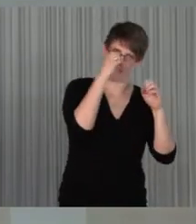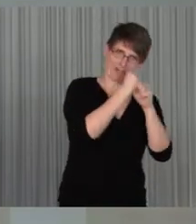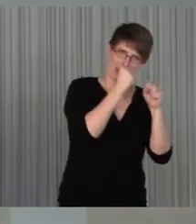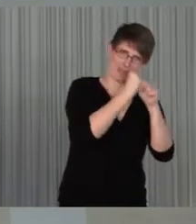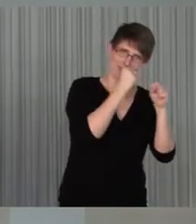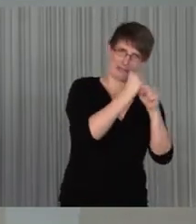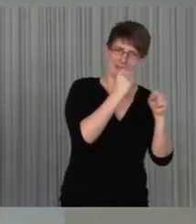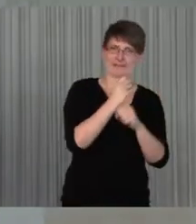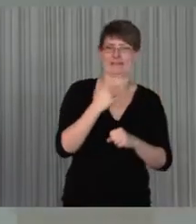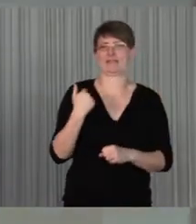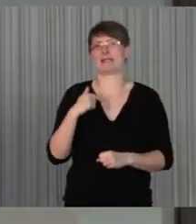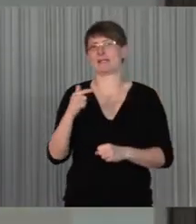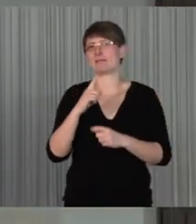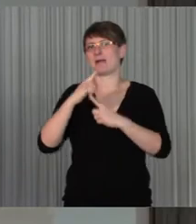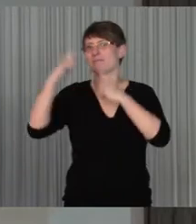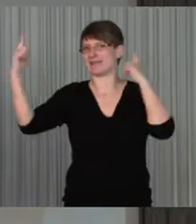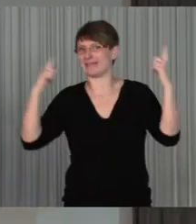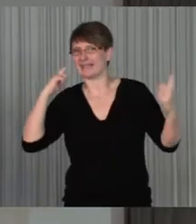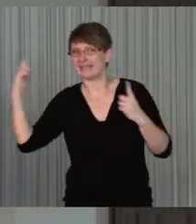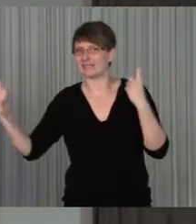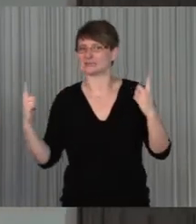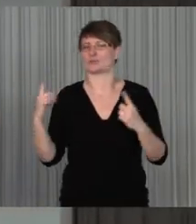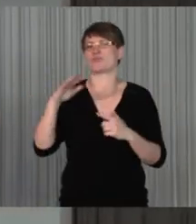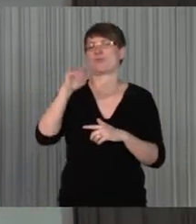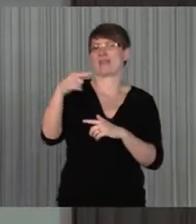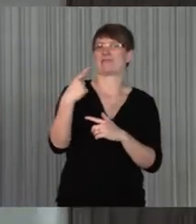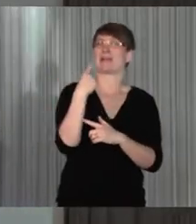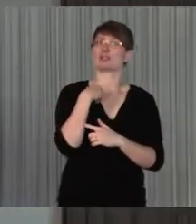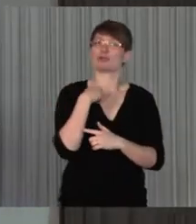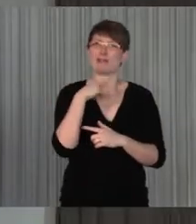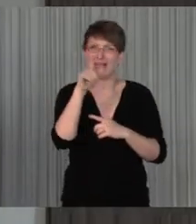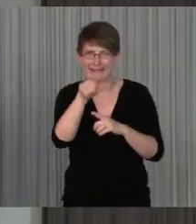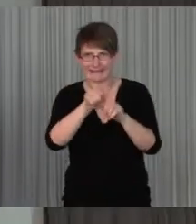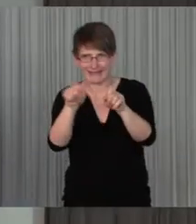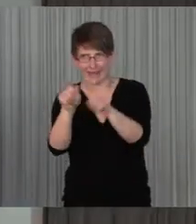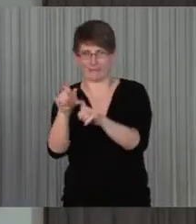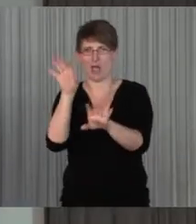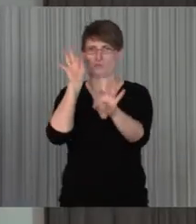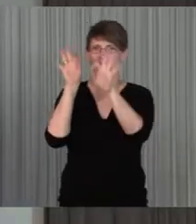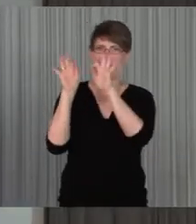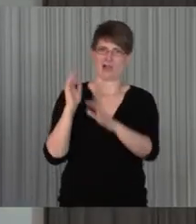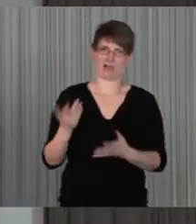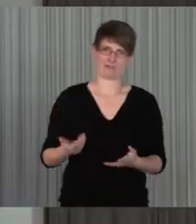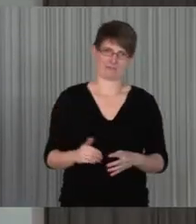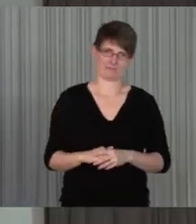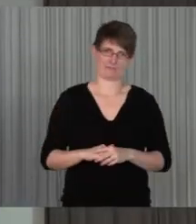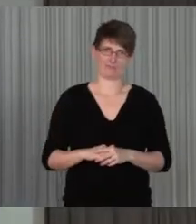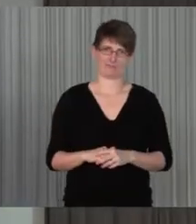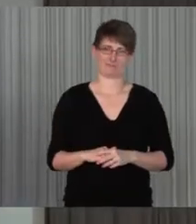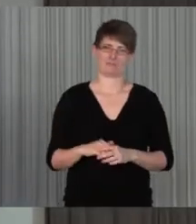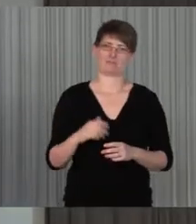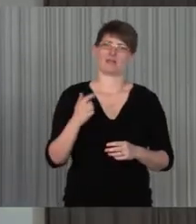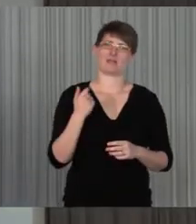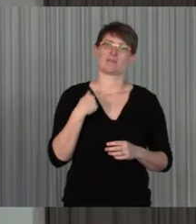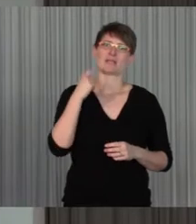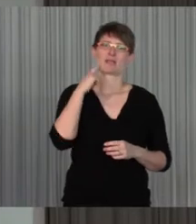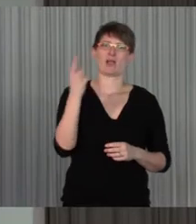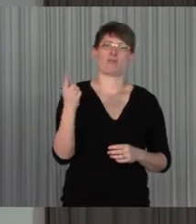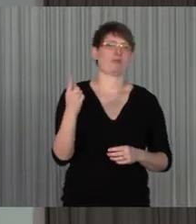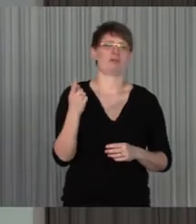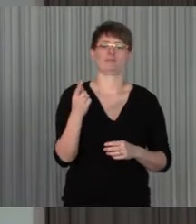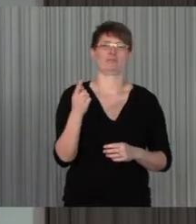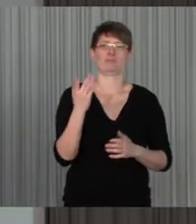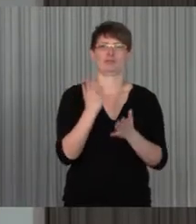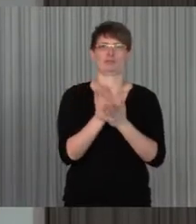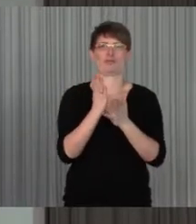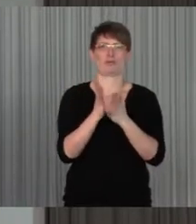Sie nicht immer zum Migrationshintergrund oder Geschlecht oder sowas demokratisieren, aber ich glaube, das haben Sie auch